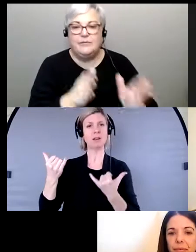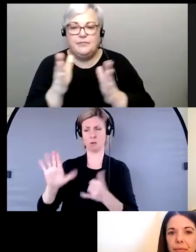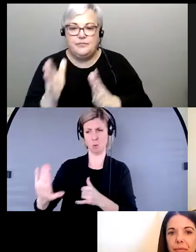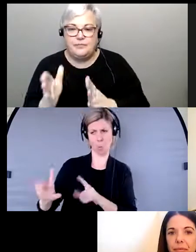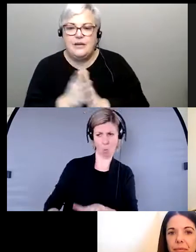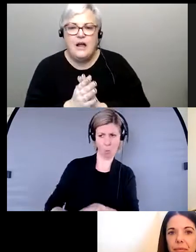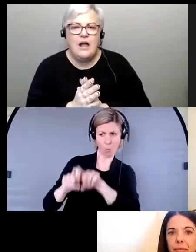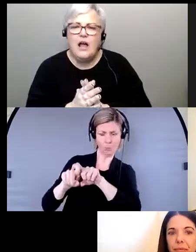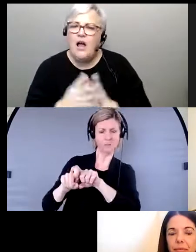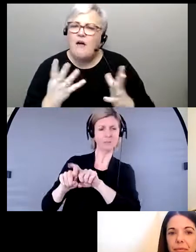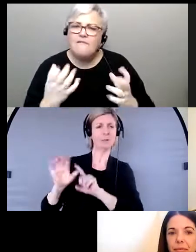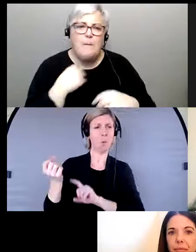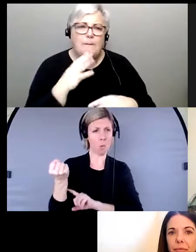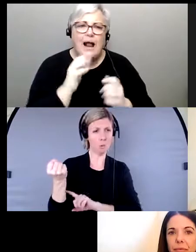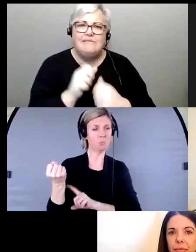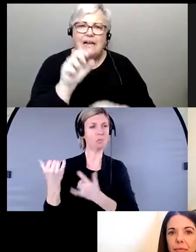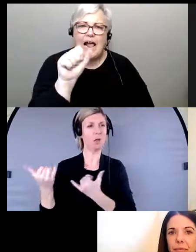Je voulais revenir à Amy.